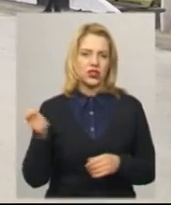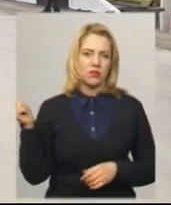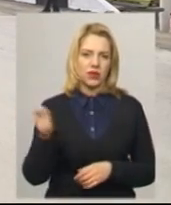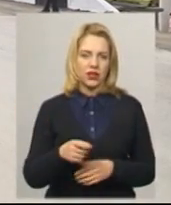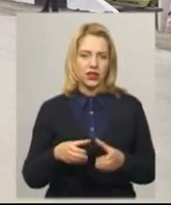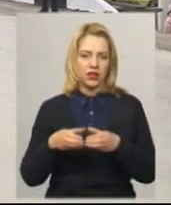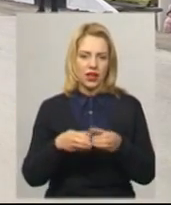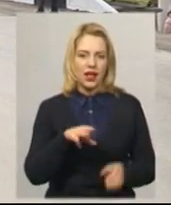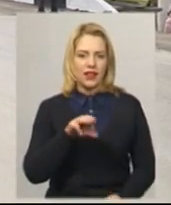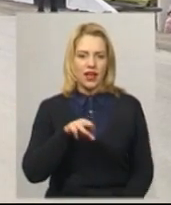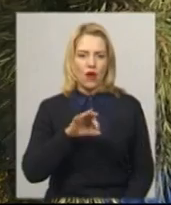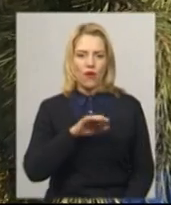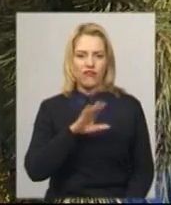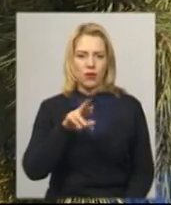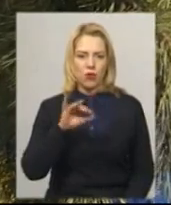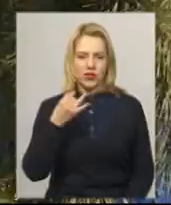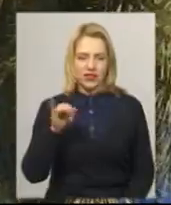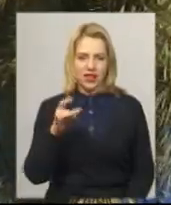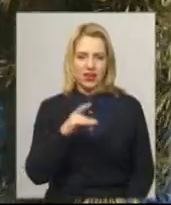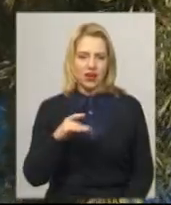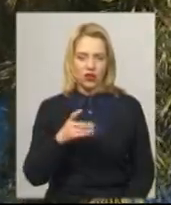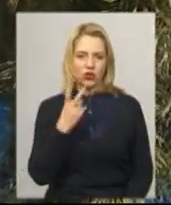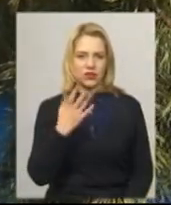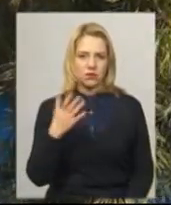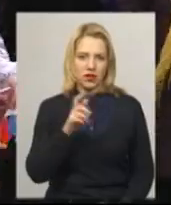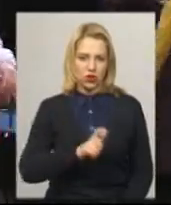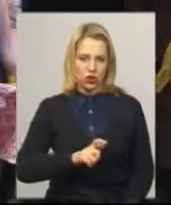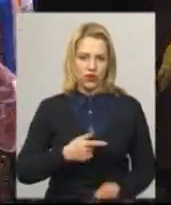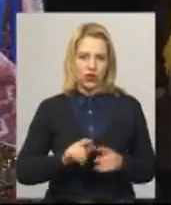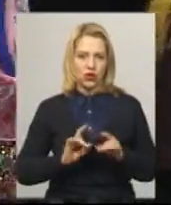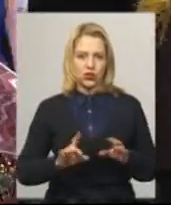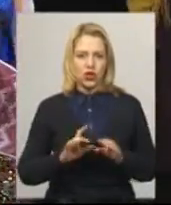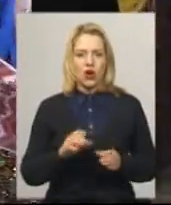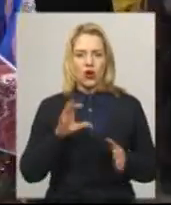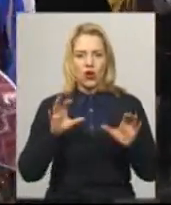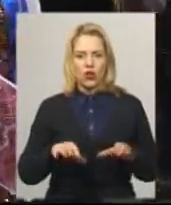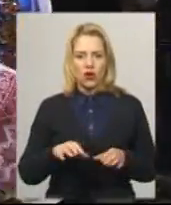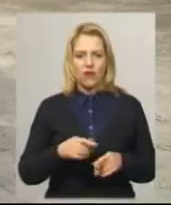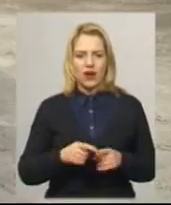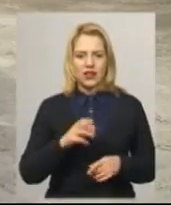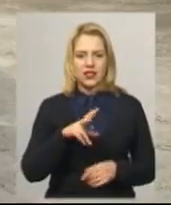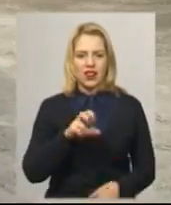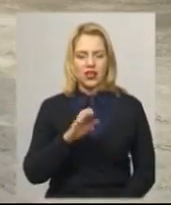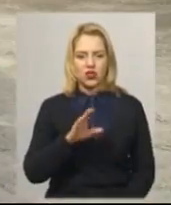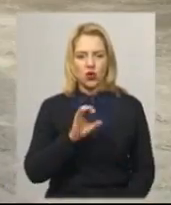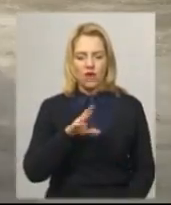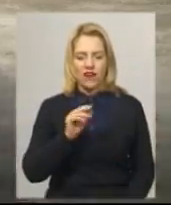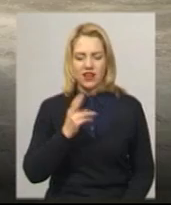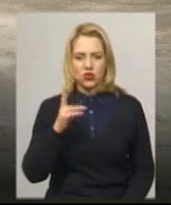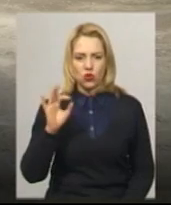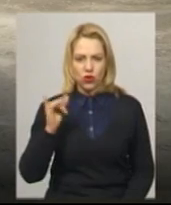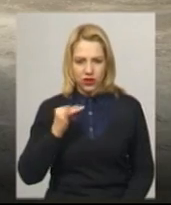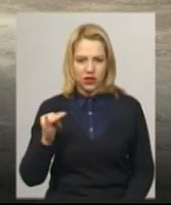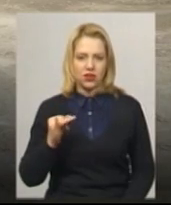делегація з Теофіпільського району у складі 25 чоловік, каже голова Новостовецької об'єднаної тергромади Анатолій Вальчук. В таких заходах